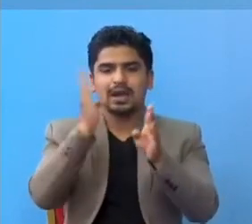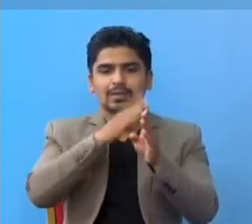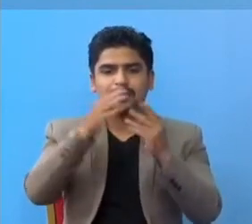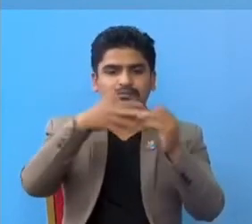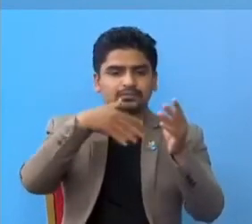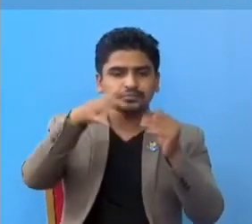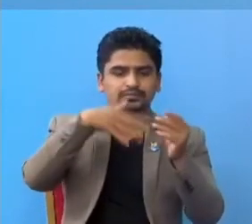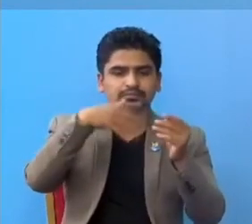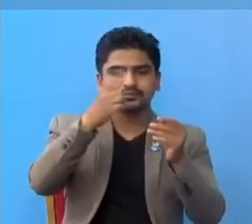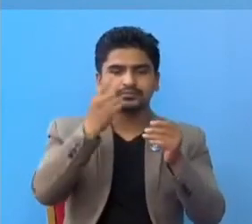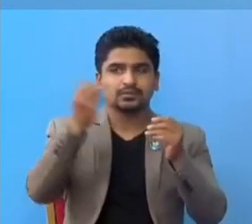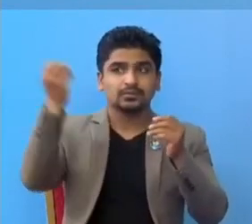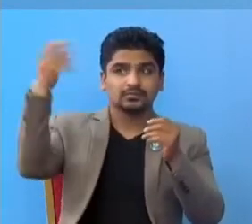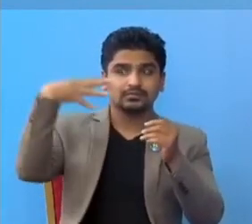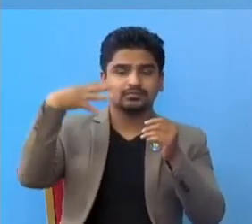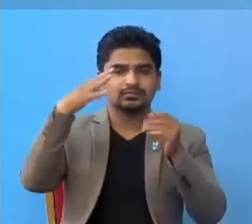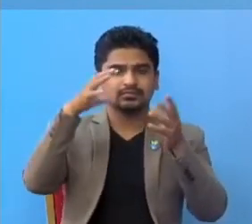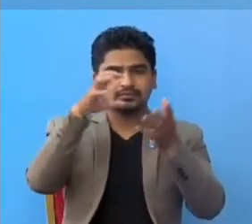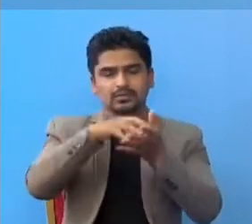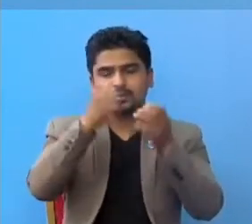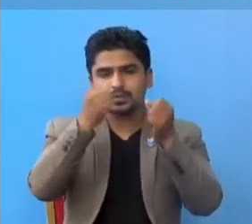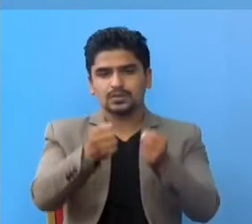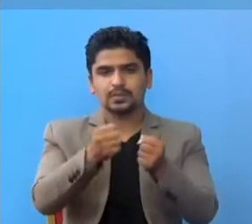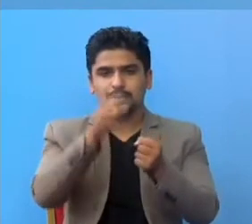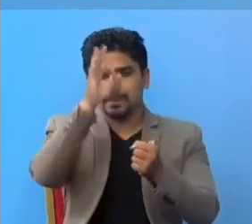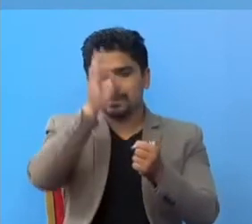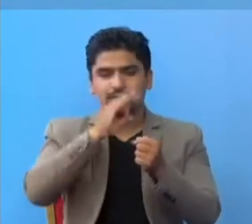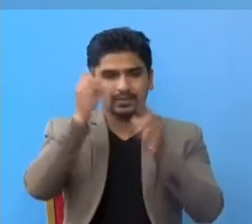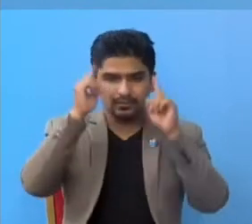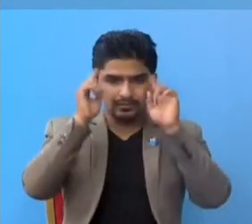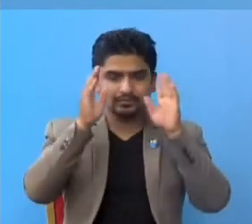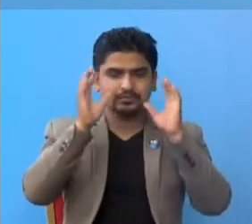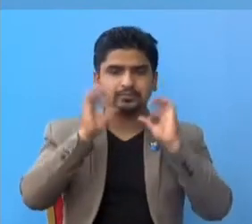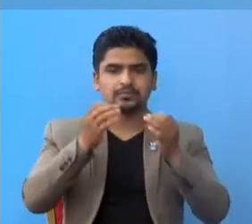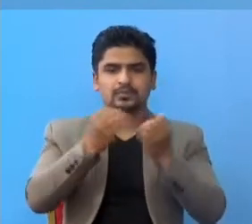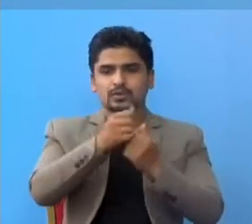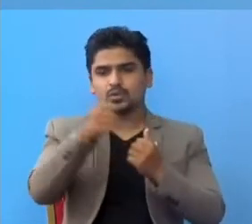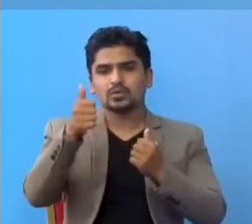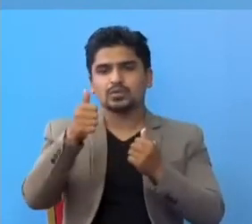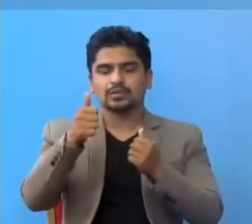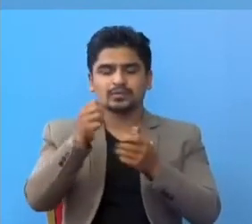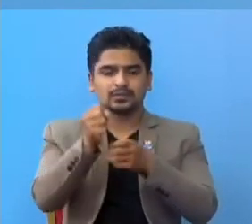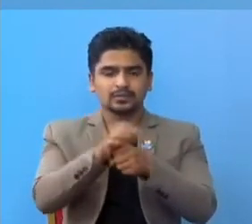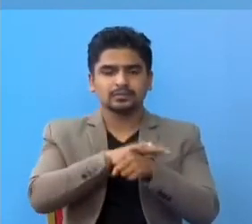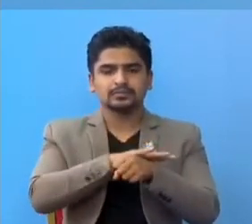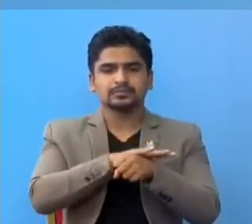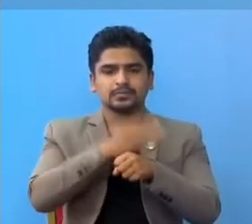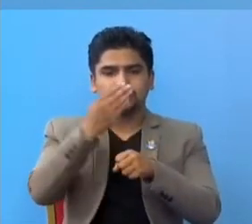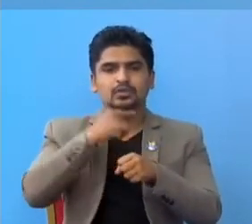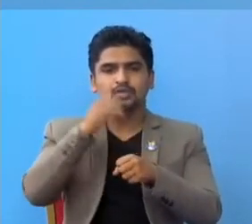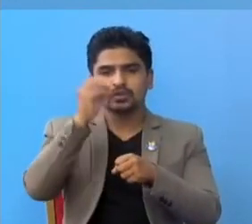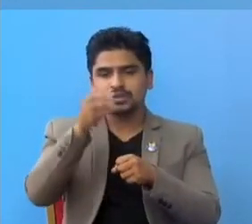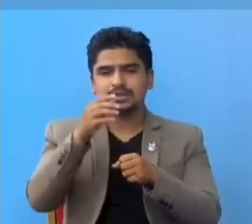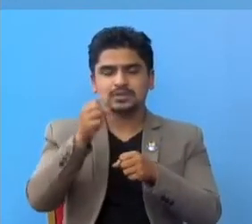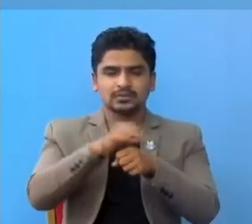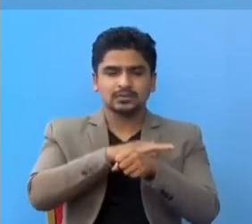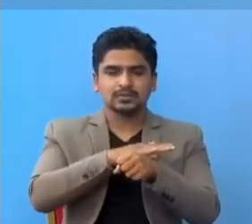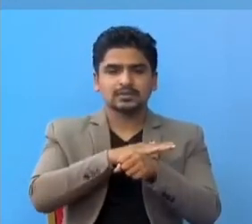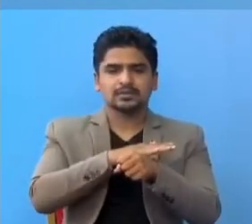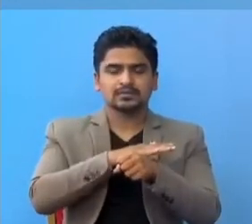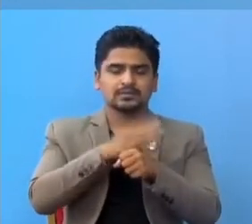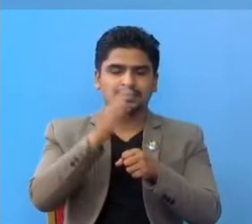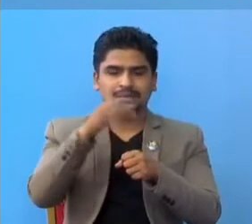प्रकास आउने ठाउमा बसाउं, विशेश साथ दानी अपनार्य अन्यलाई संक्रमण हुन न नदी, संक्रमण को